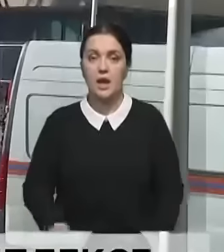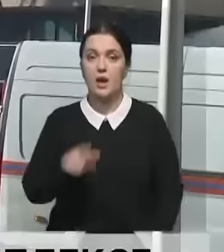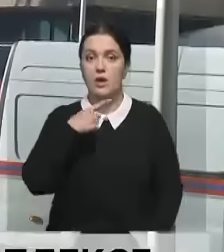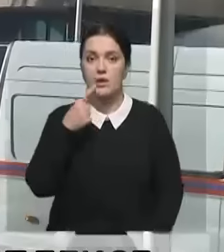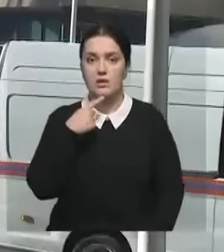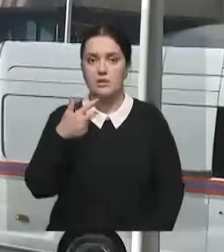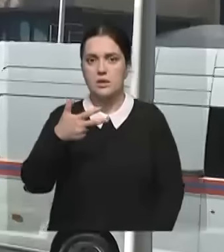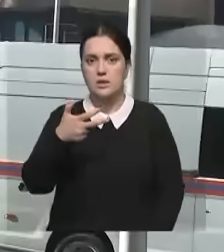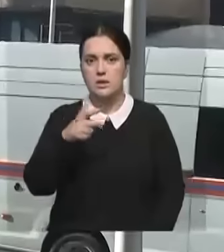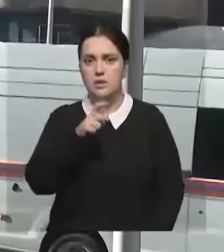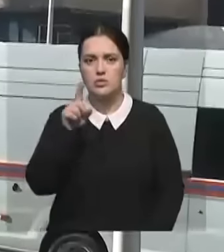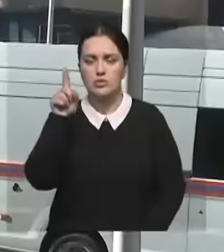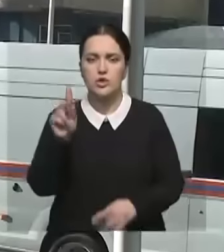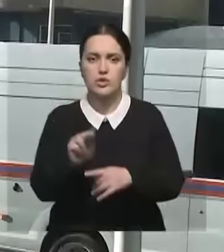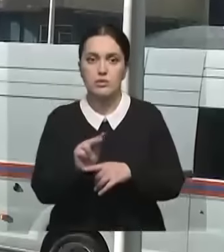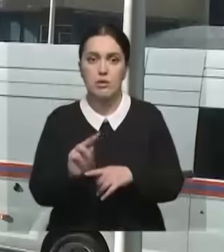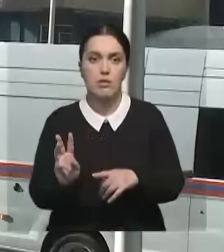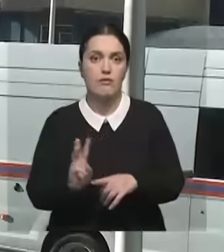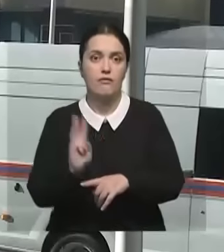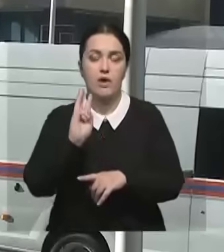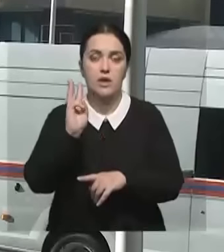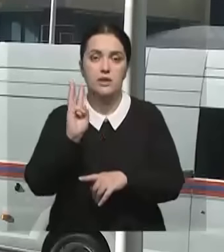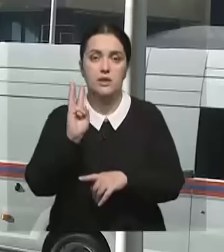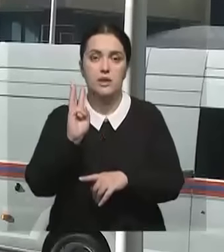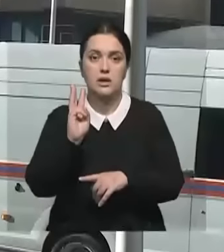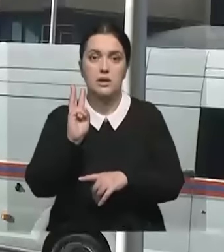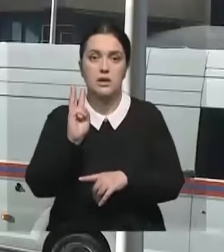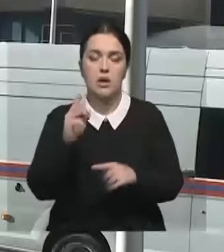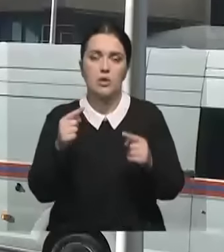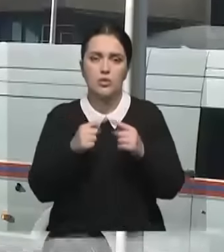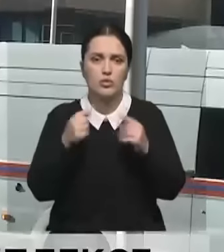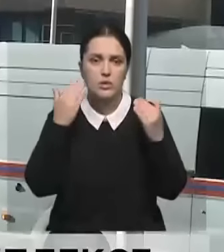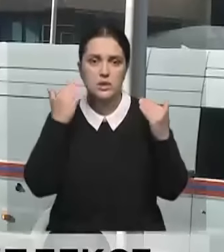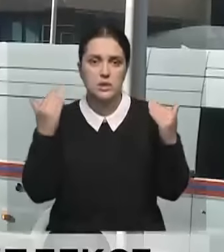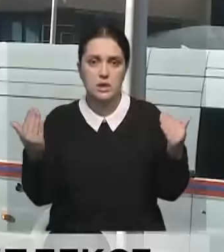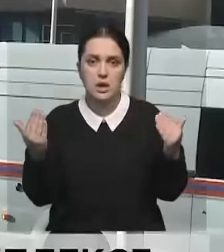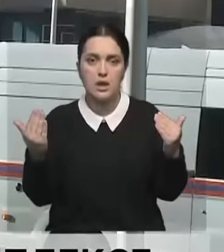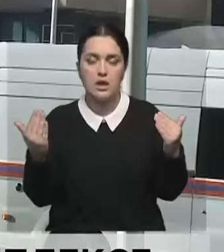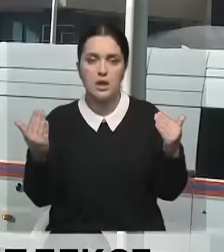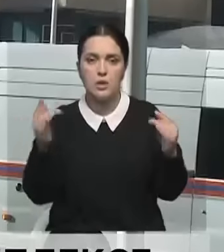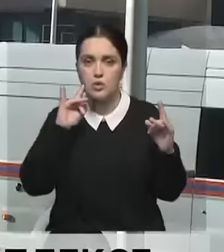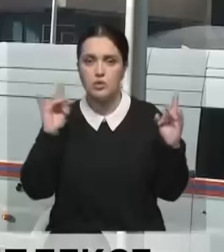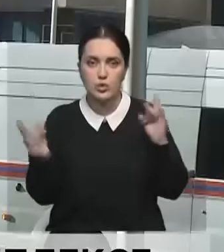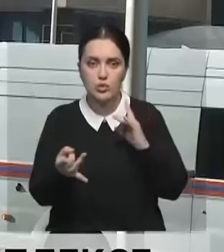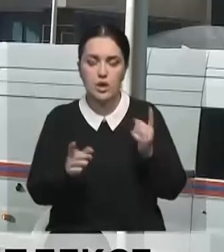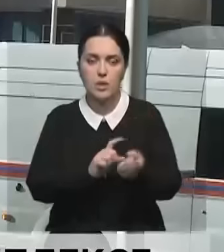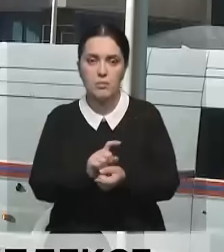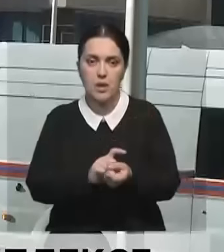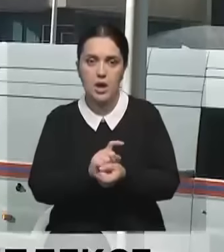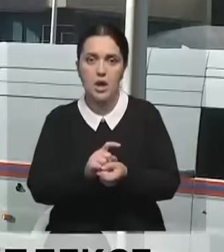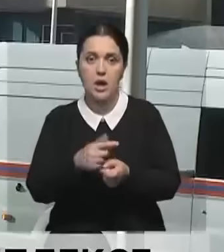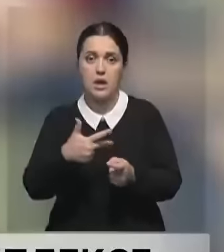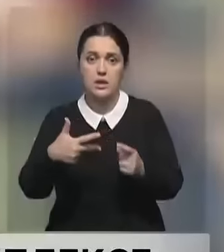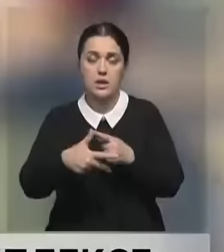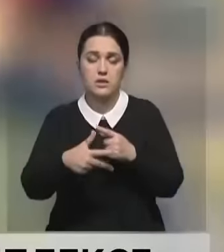этаже что-то там чинили и возгорелось. Ну, я точно не знаю. Слухи тут просто такие. Вот с третьего этажа, походу,